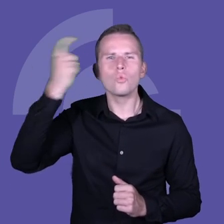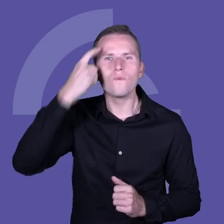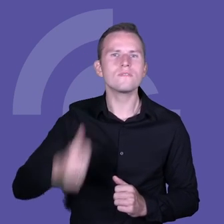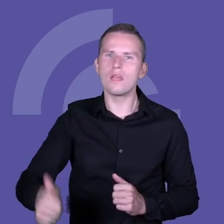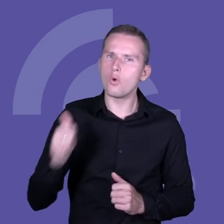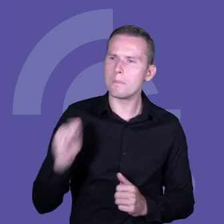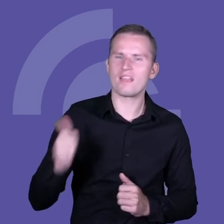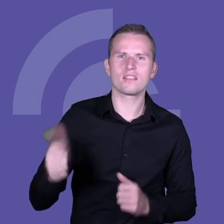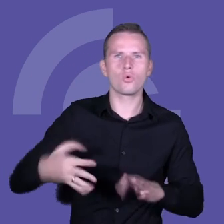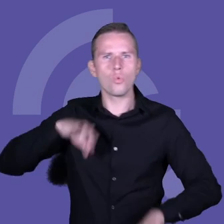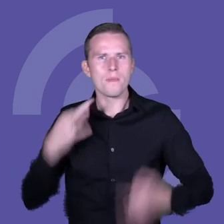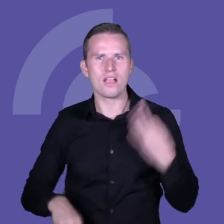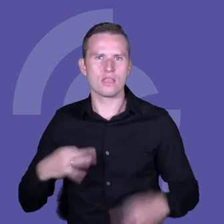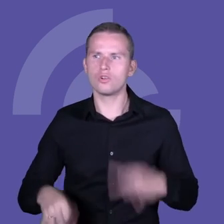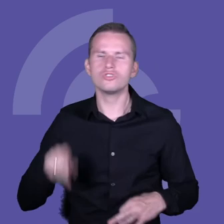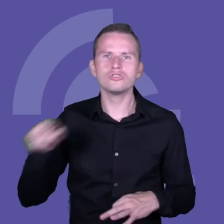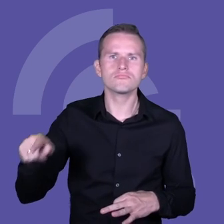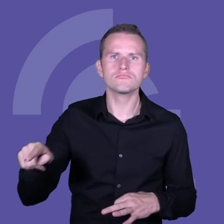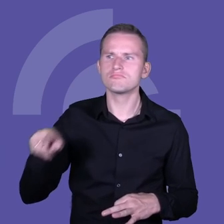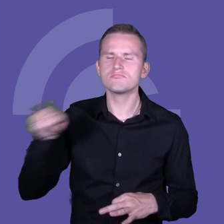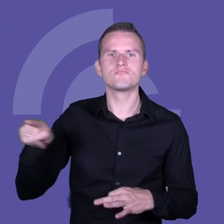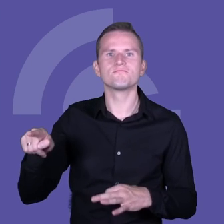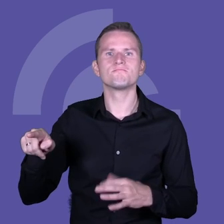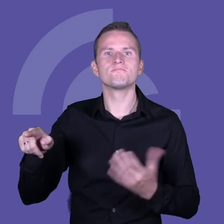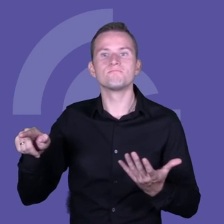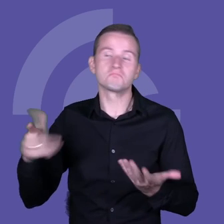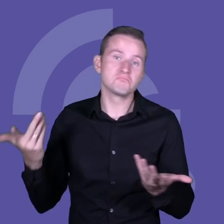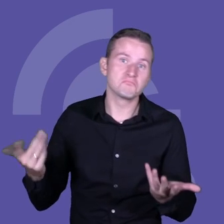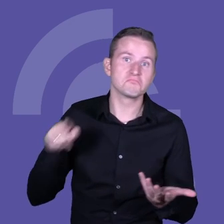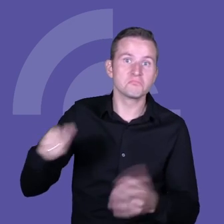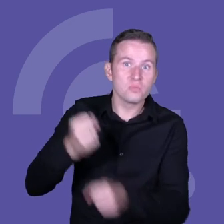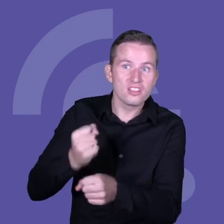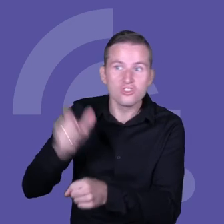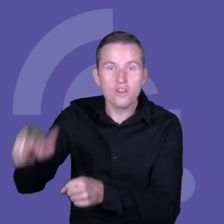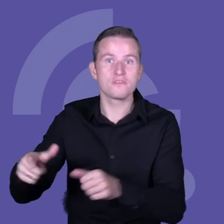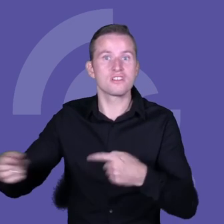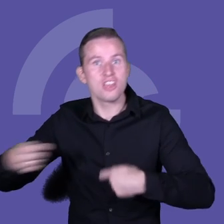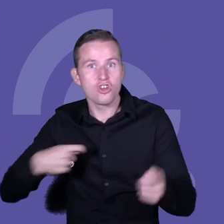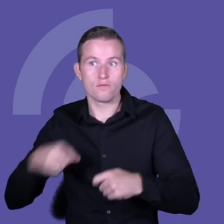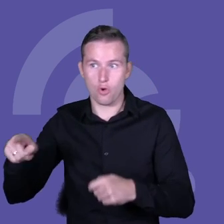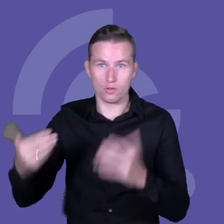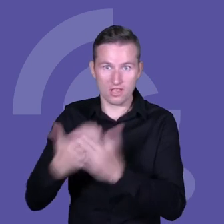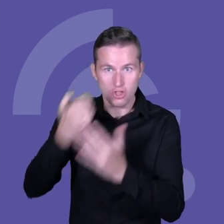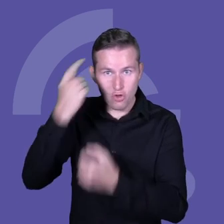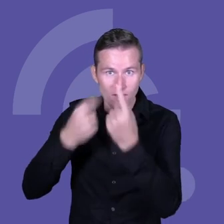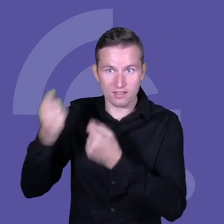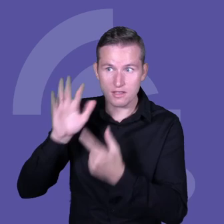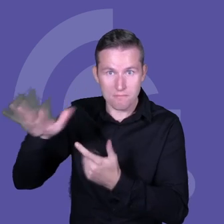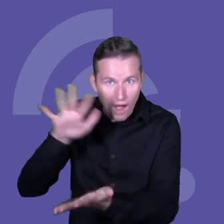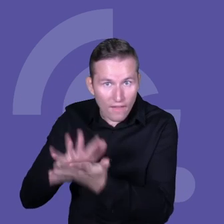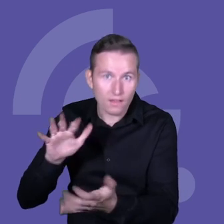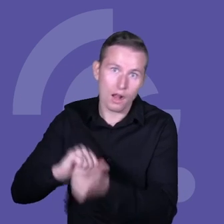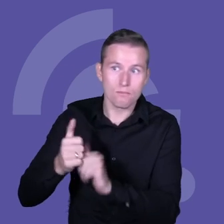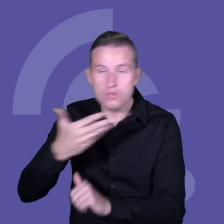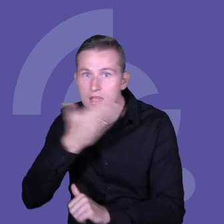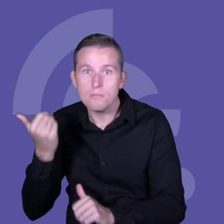które decydują o tym, czy przedsiębiorca, czy pracownik, czy menadżer jest innowacyjny, czy nie, to są w